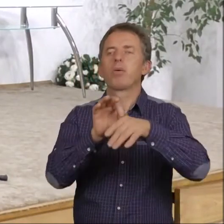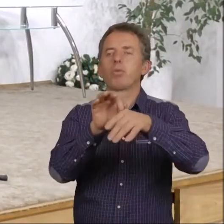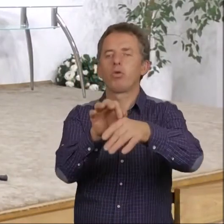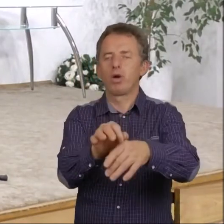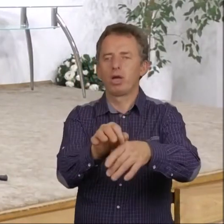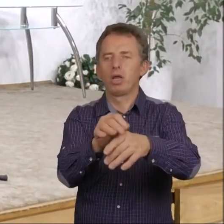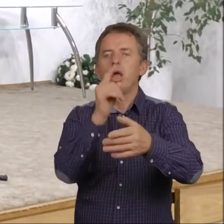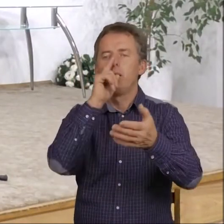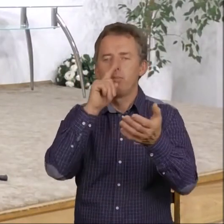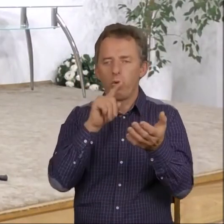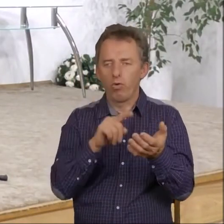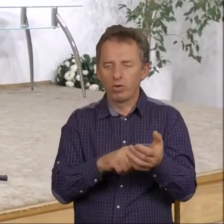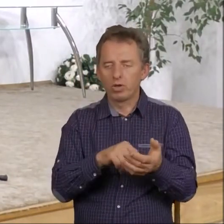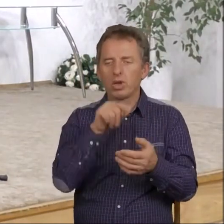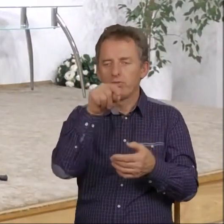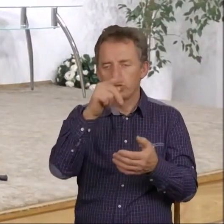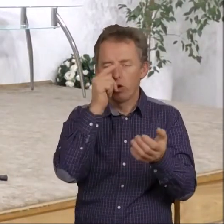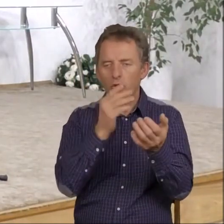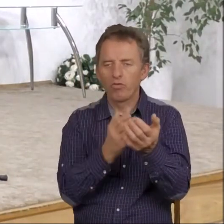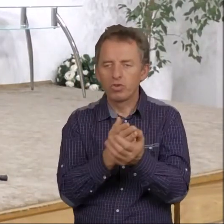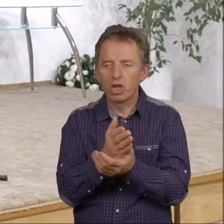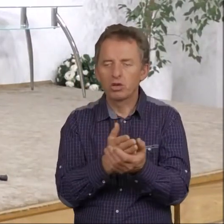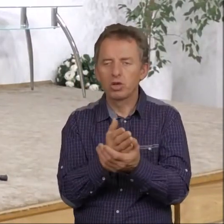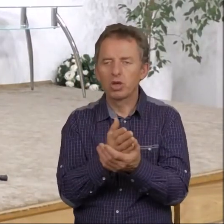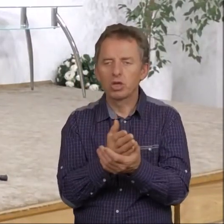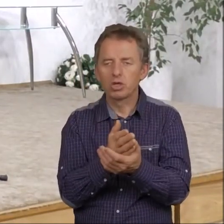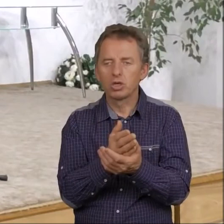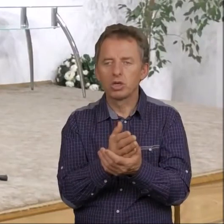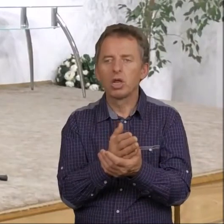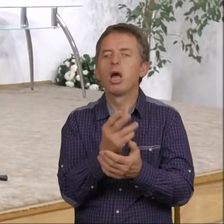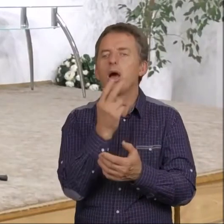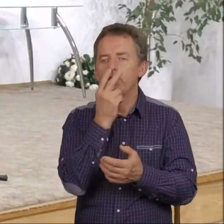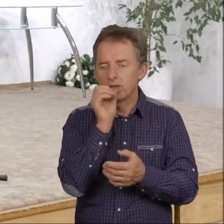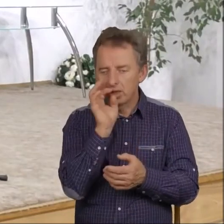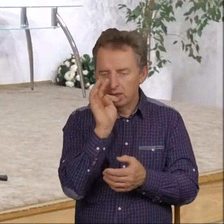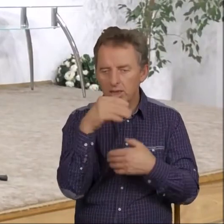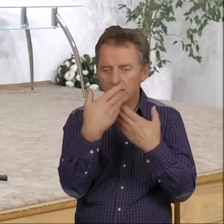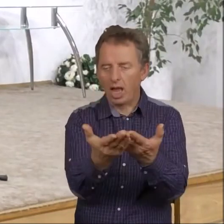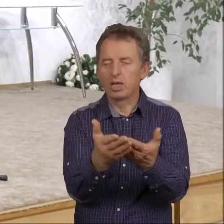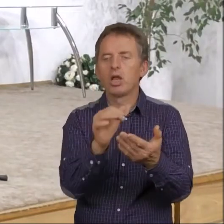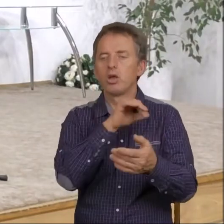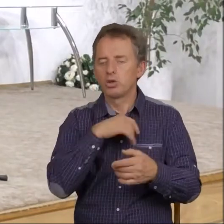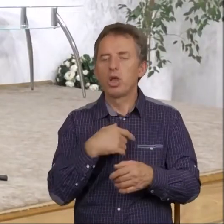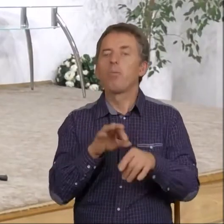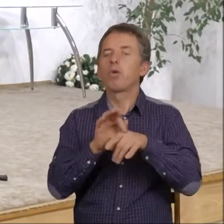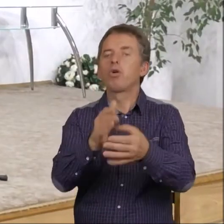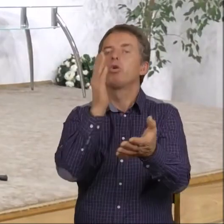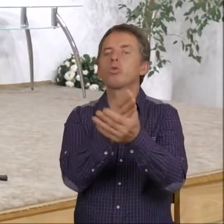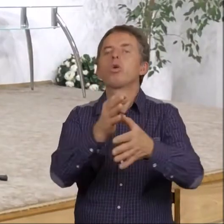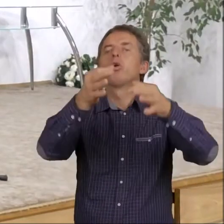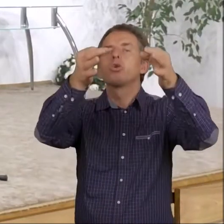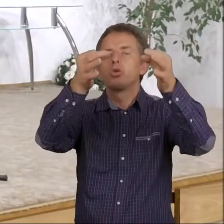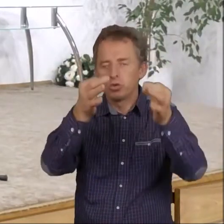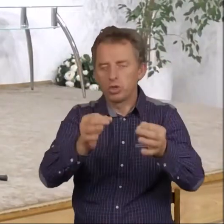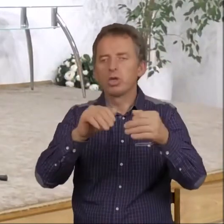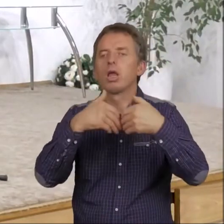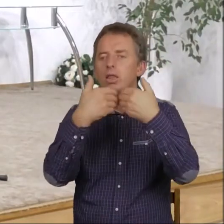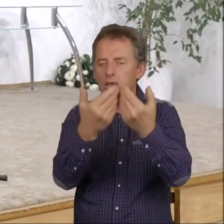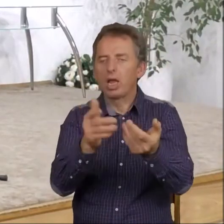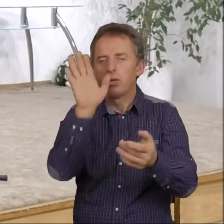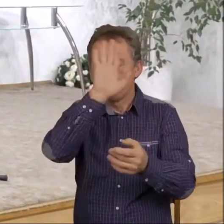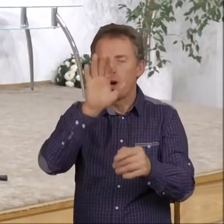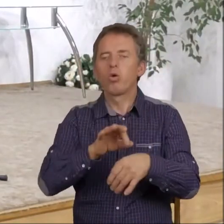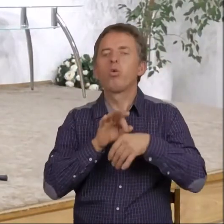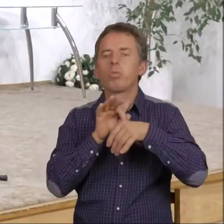I powinniśmy w to wierzyć i dać się prowadzić już dzisiaj. Już dzisiaj dać się prowadzić.